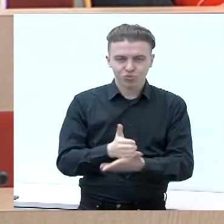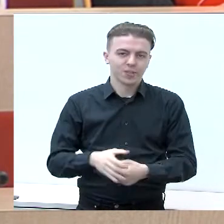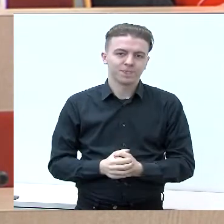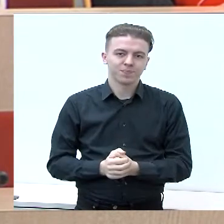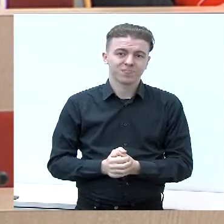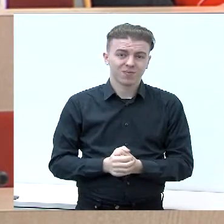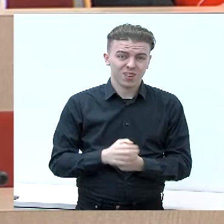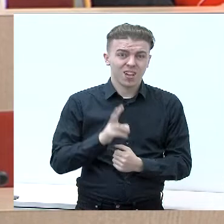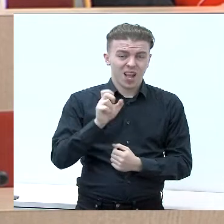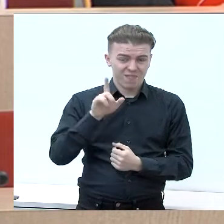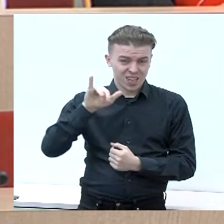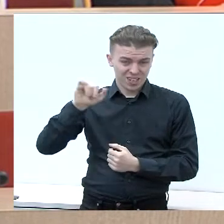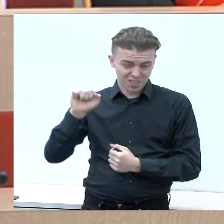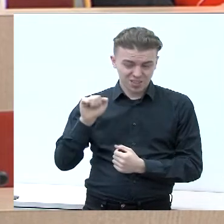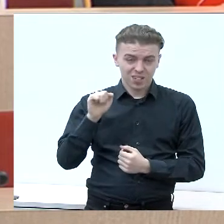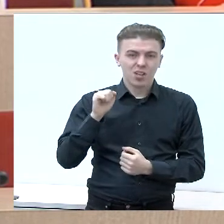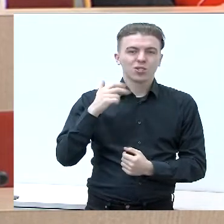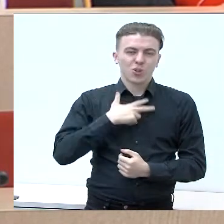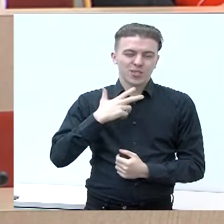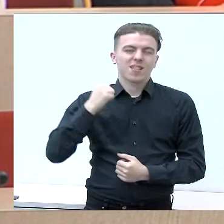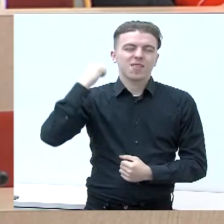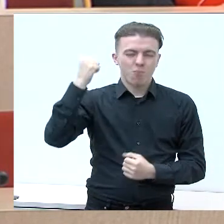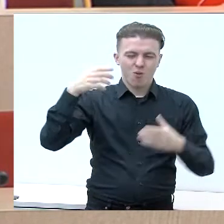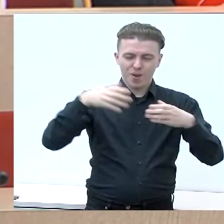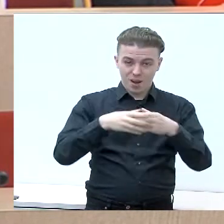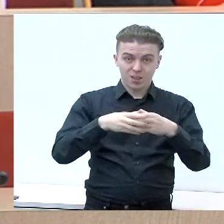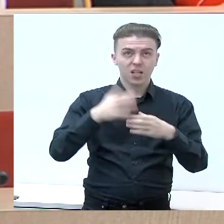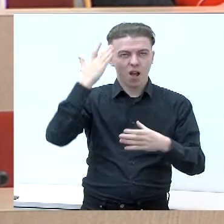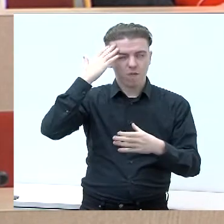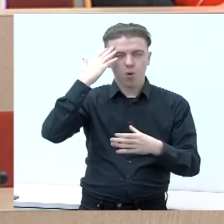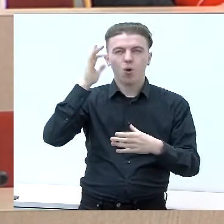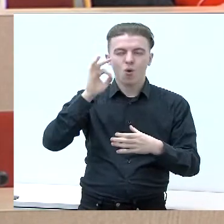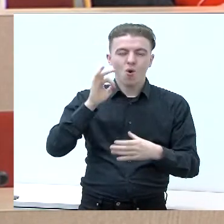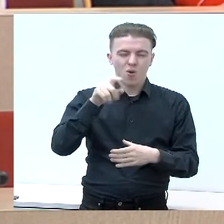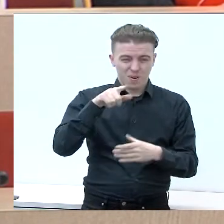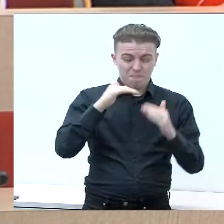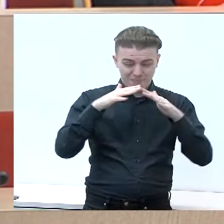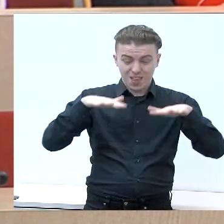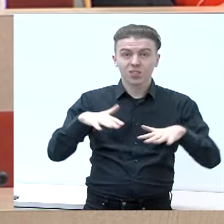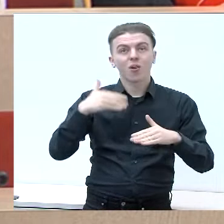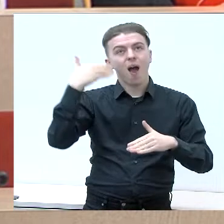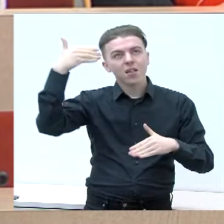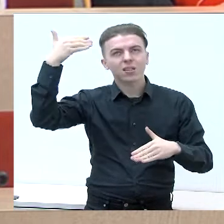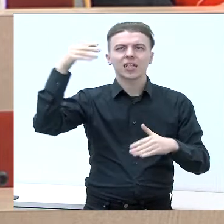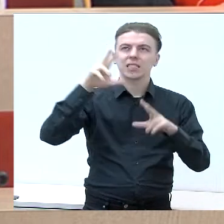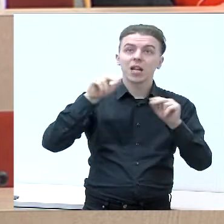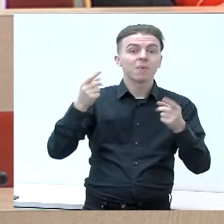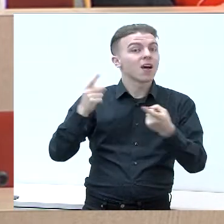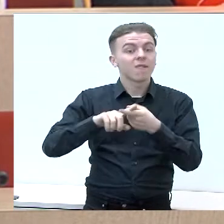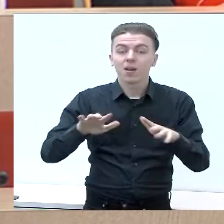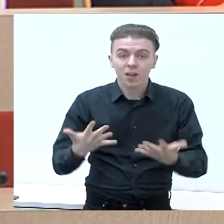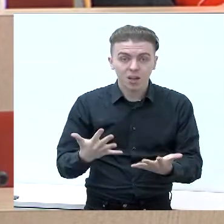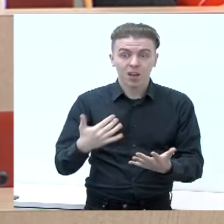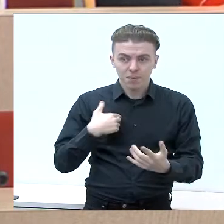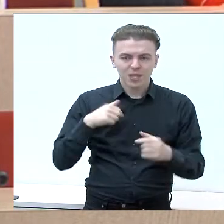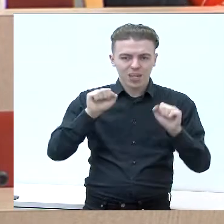Kalvarijos Socialdemokratai, galvojam, kad Kalvarijos ateitis ir sėkmėjai priklauso nuo to, kaip mes sudarom galimybės